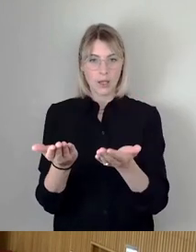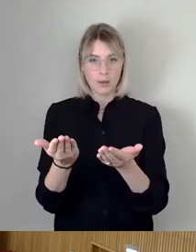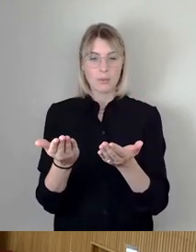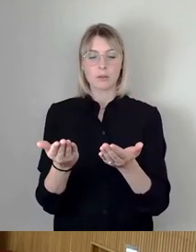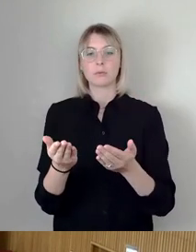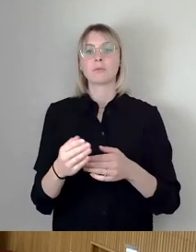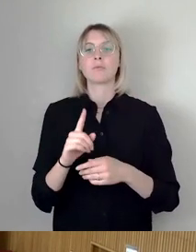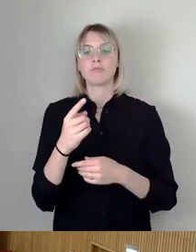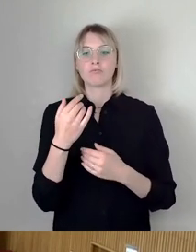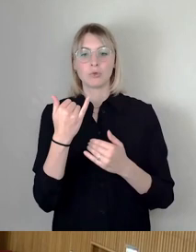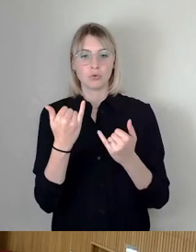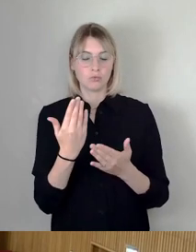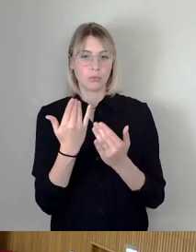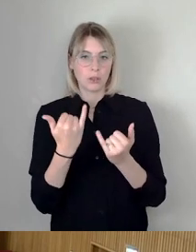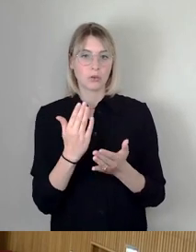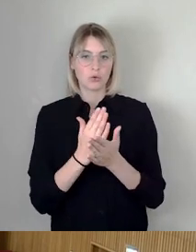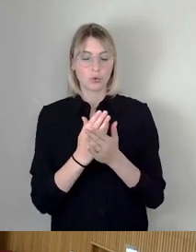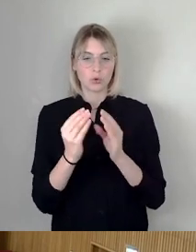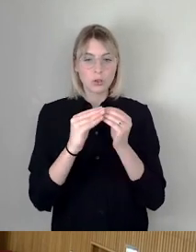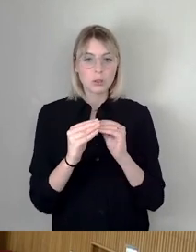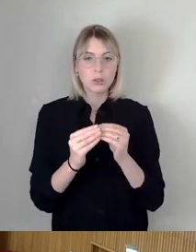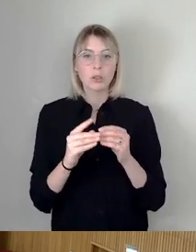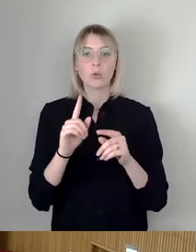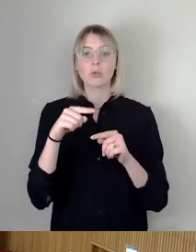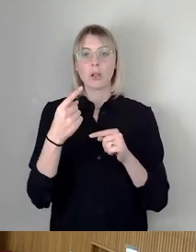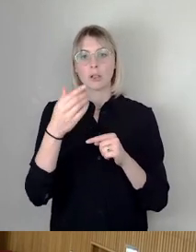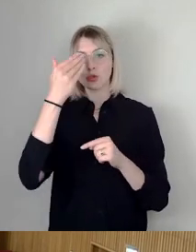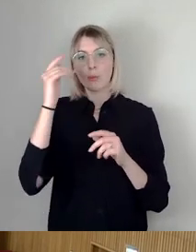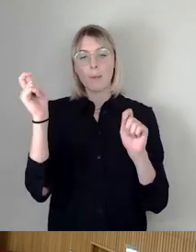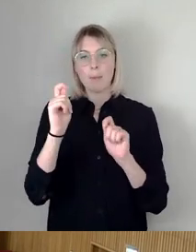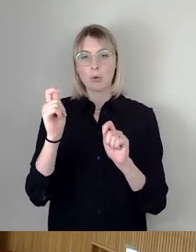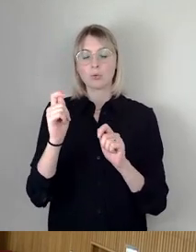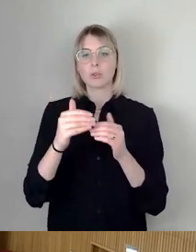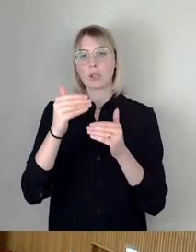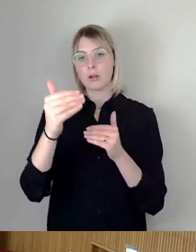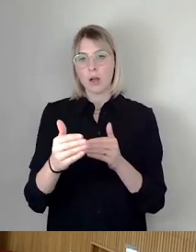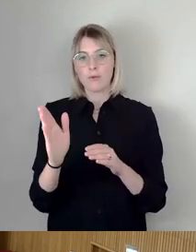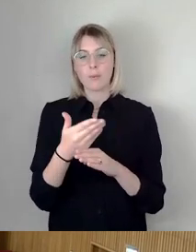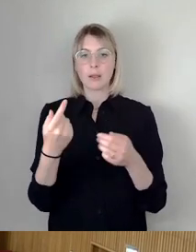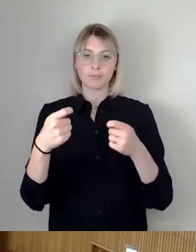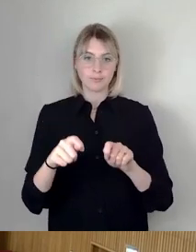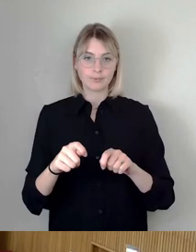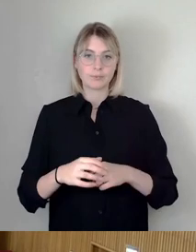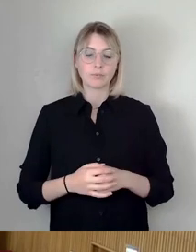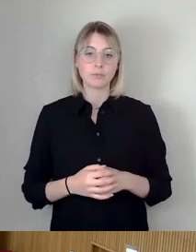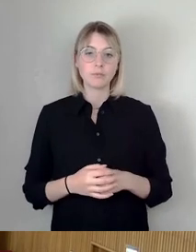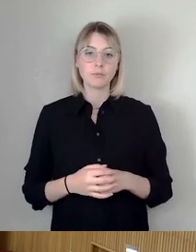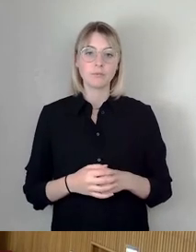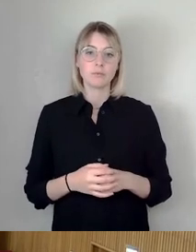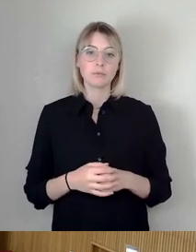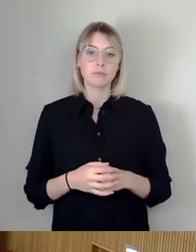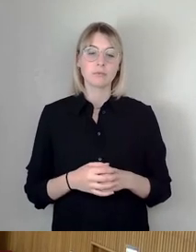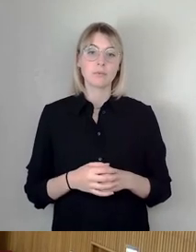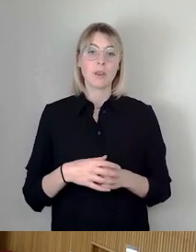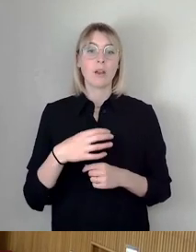bis nach der Sommerpause abgeschlossen haben. Für Dresden bedeutet das konkret, und da sind wir eben